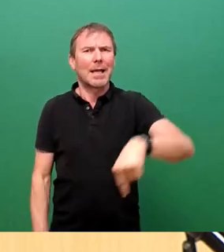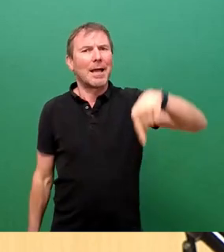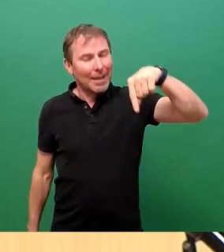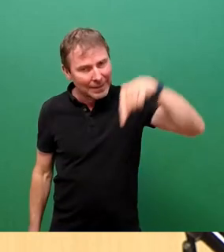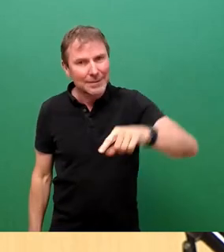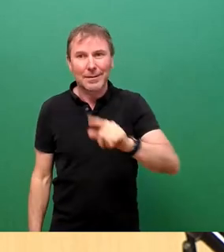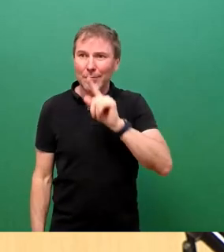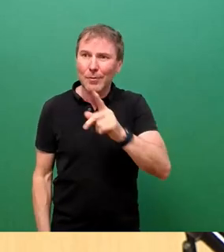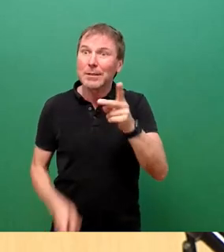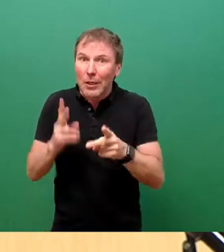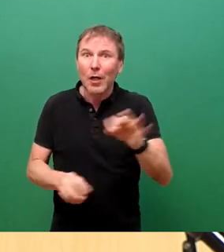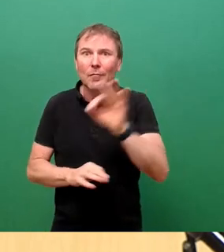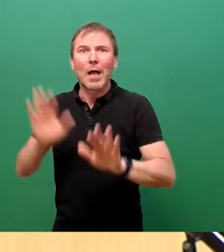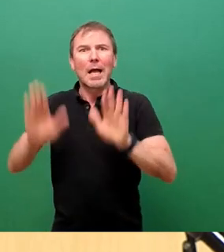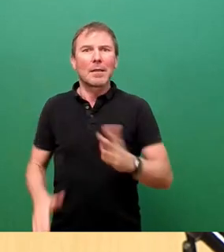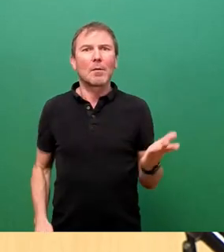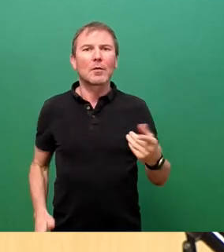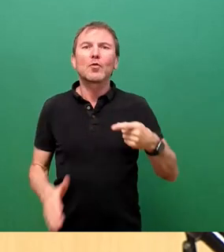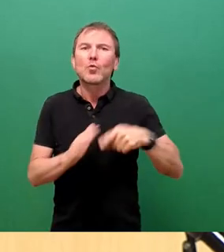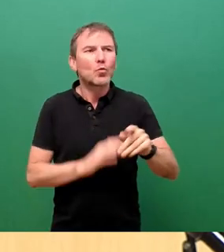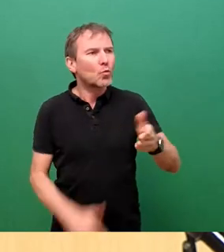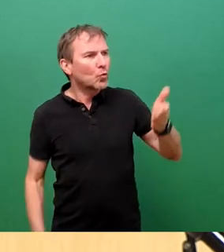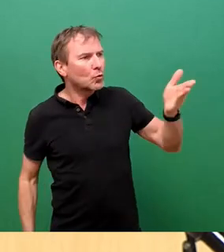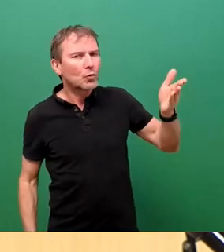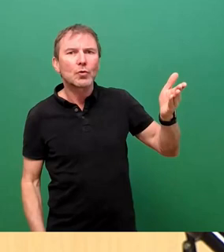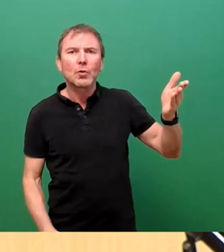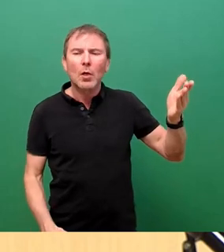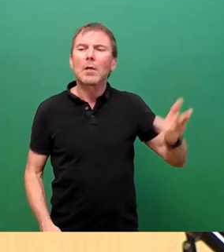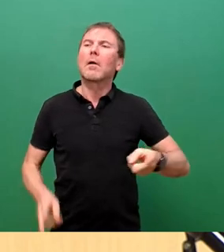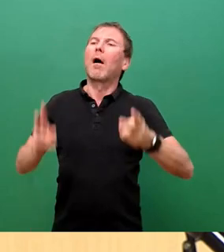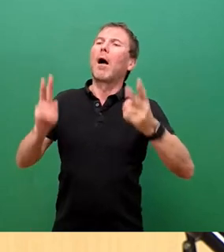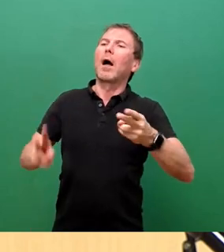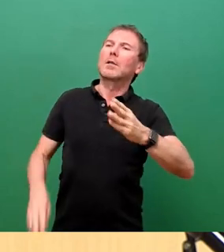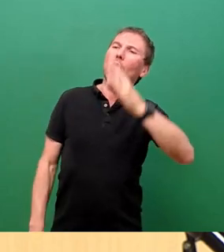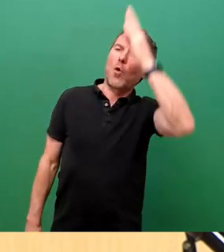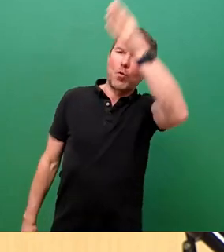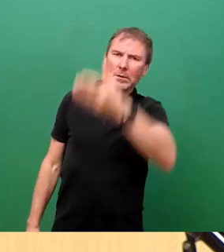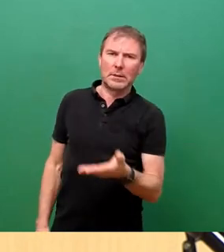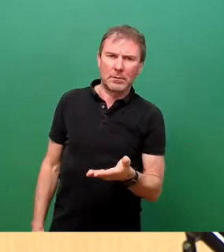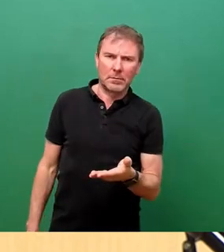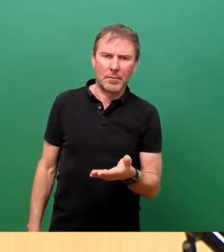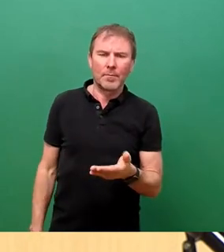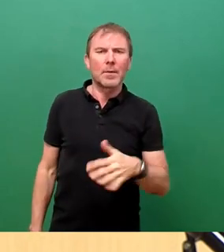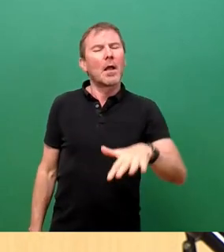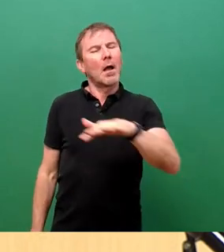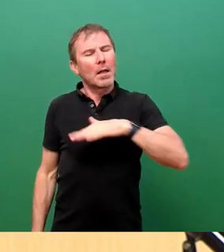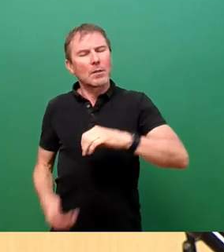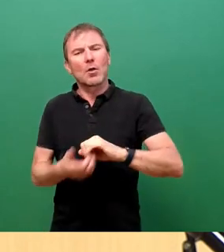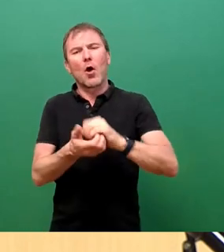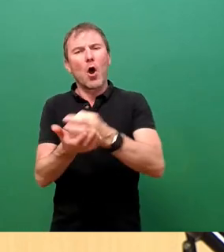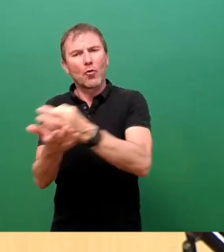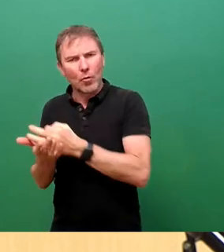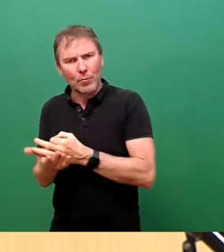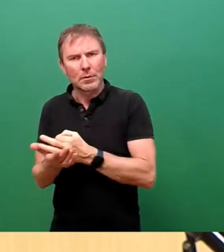der Schaden für die Demokratie, vor unser aller Augen zur rechtlichen Farce. Gemeinsam wird jetzt von den Ländern und Kommunen an seiner faktischen